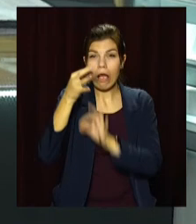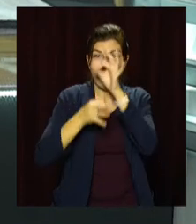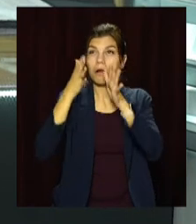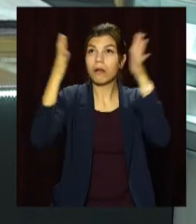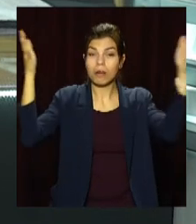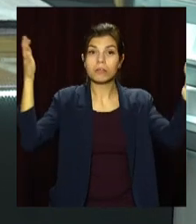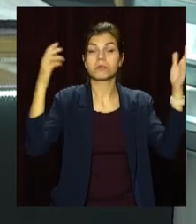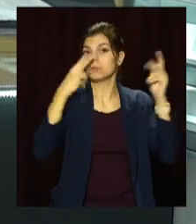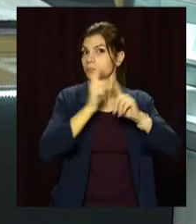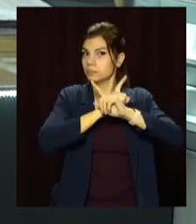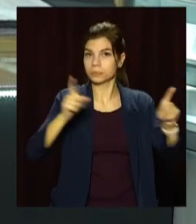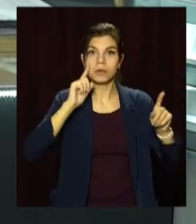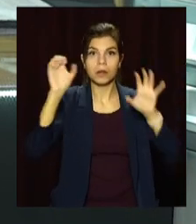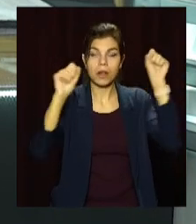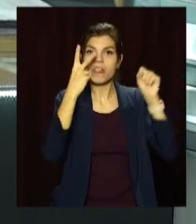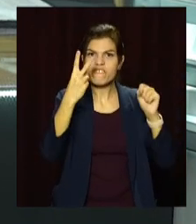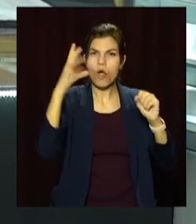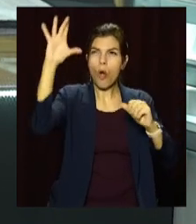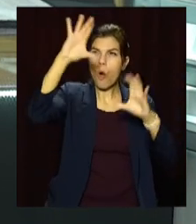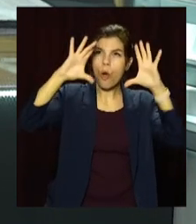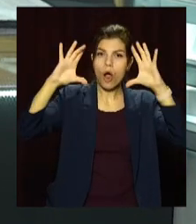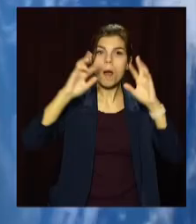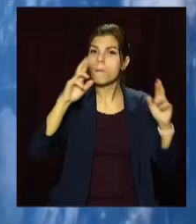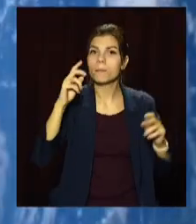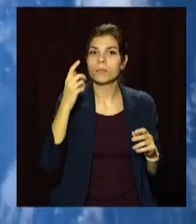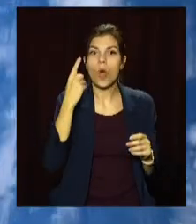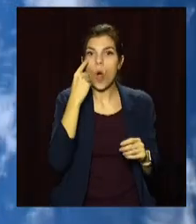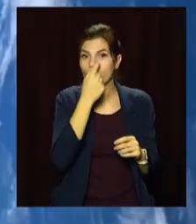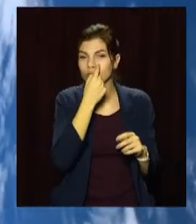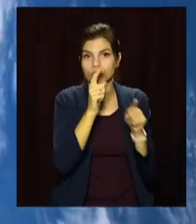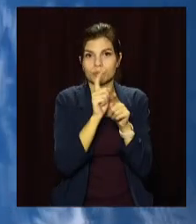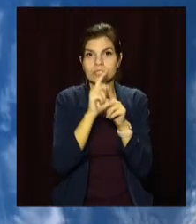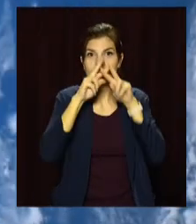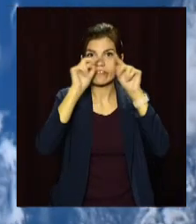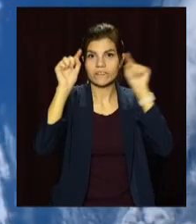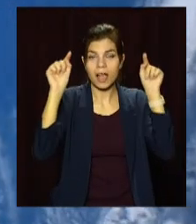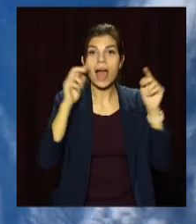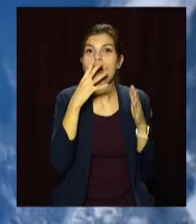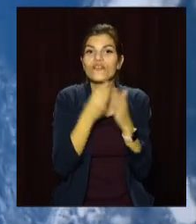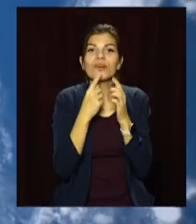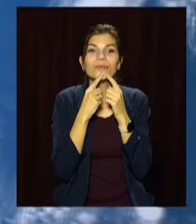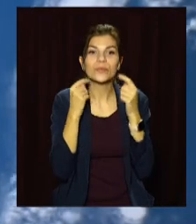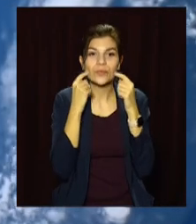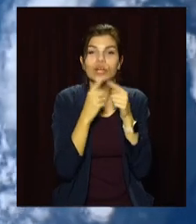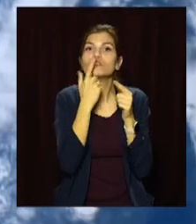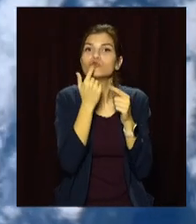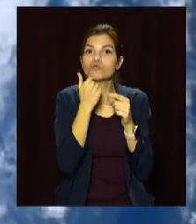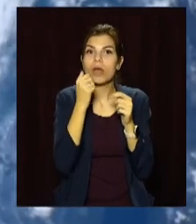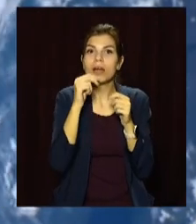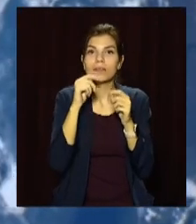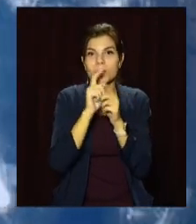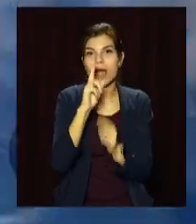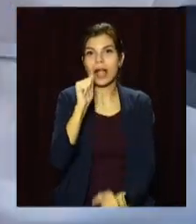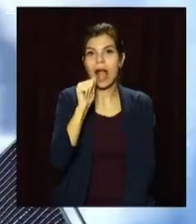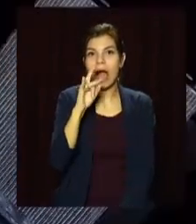зіштовхування. Великі кола нагадують очі, наповнені зірками, а своєрідна усмішка – це пилаючі червоні карлики.